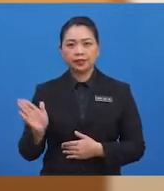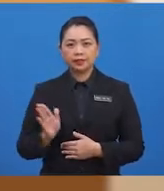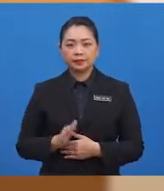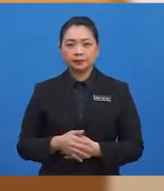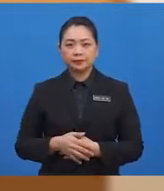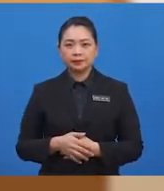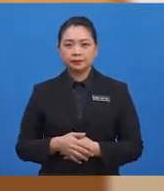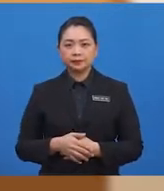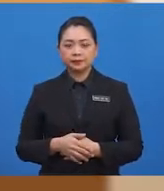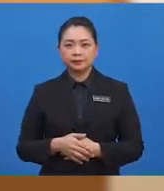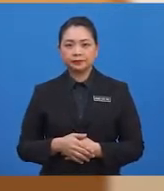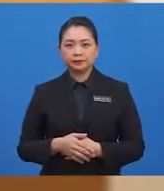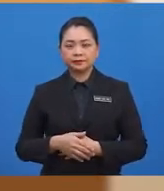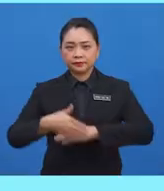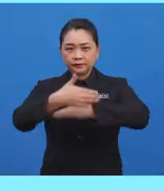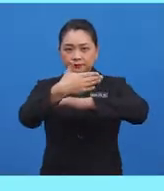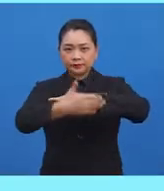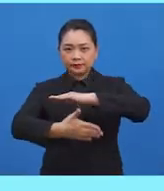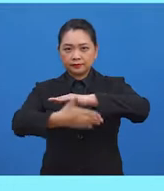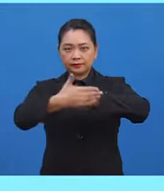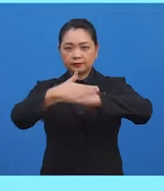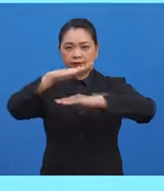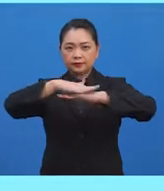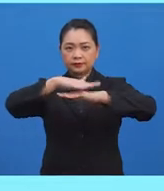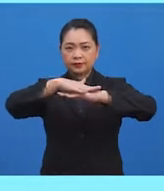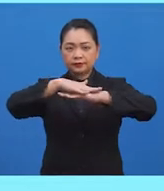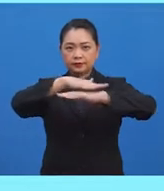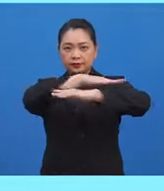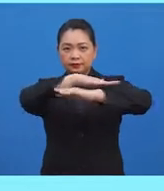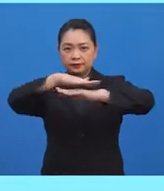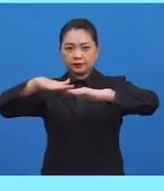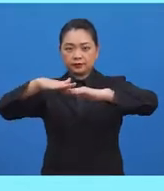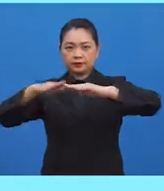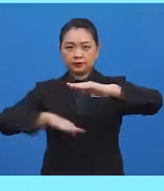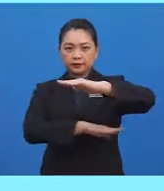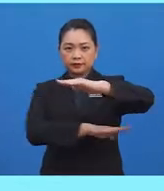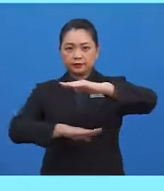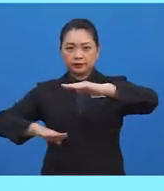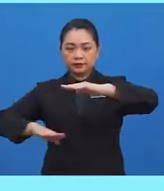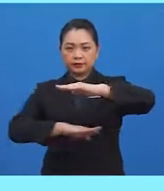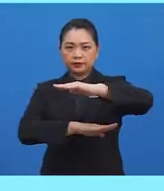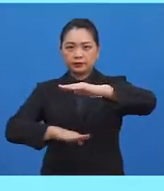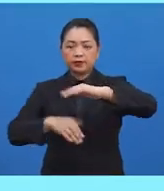kedua-dua garisan ini. Lihat gambar buku teks ini.